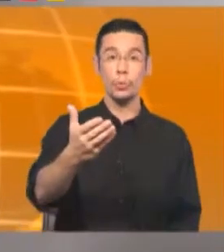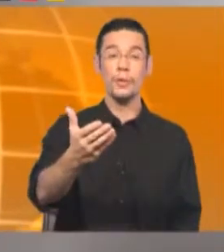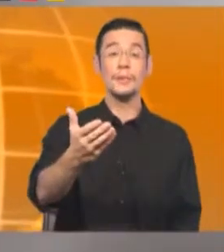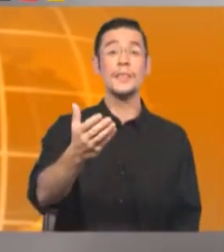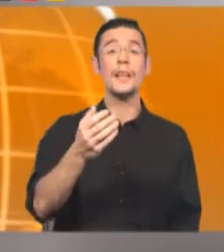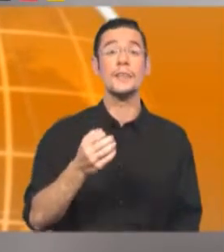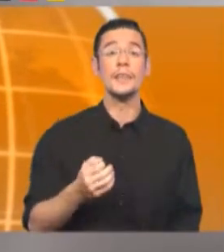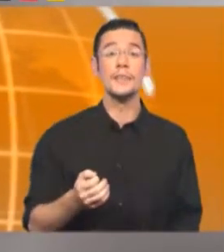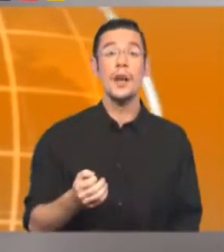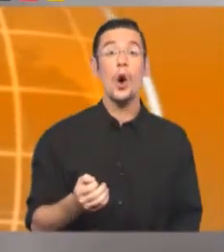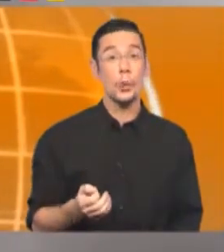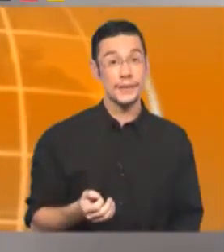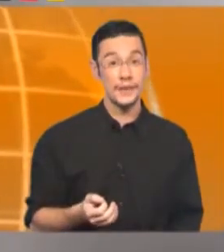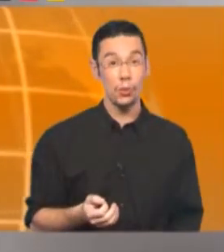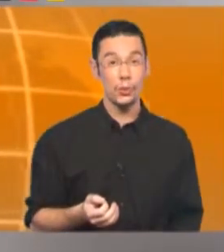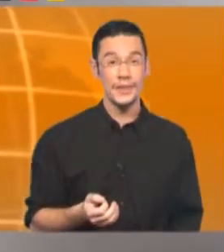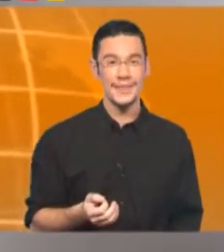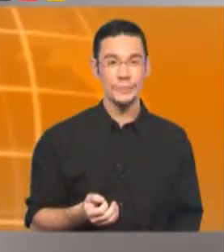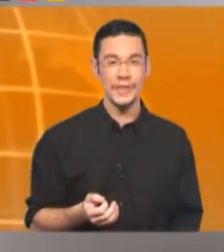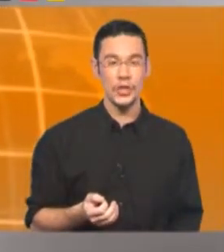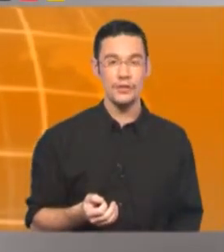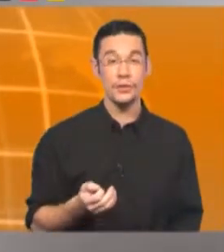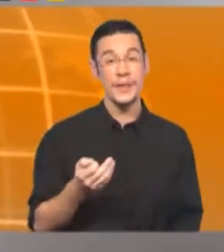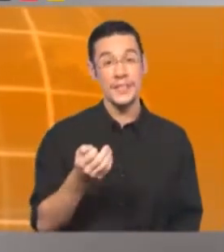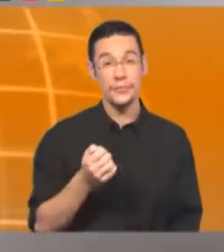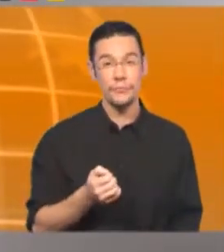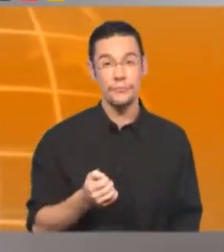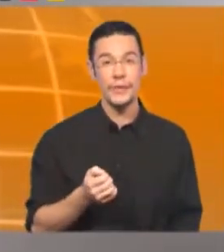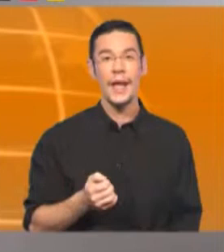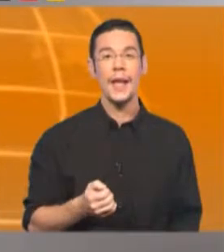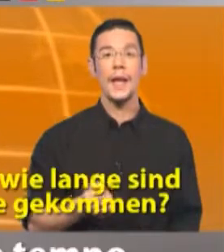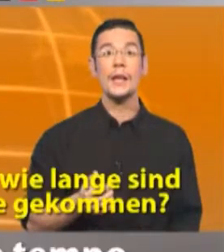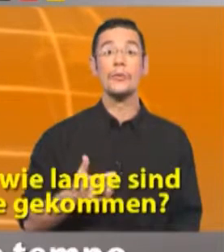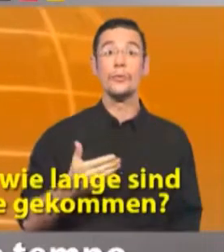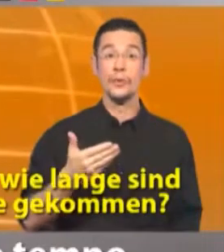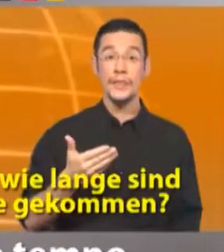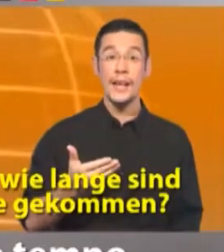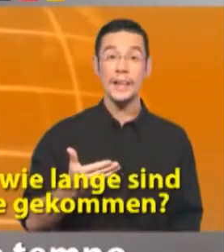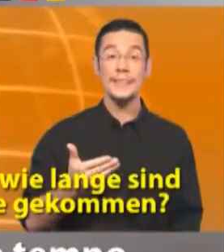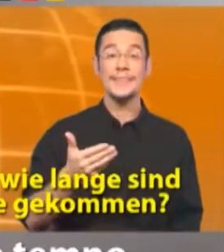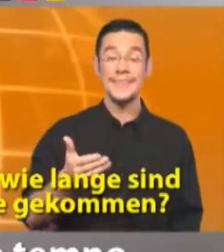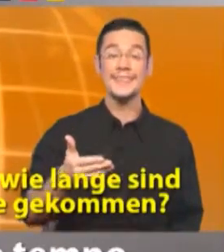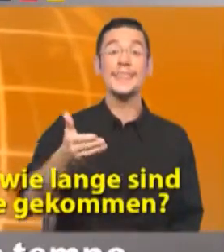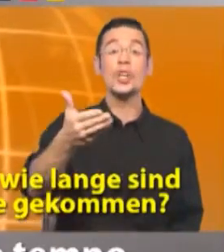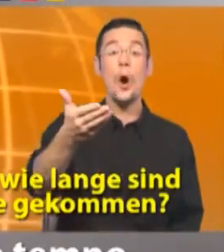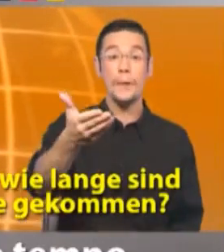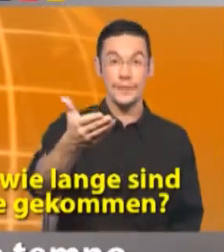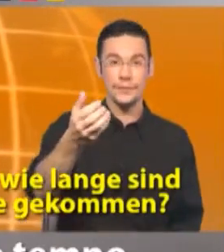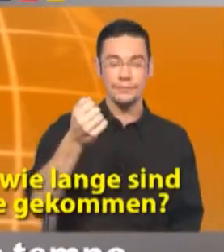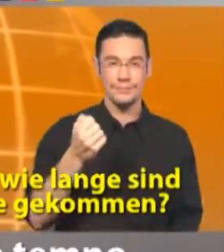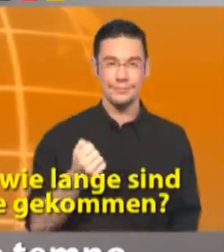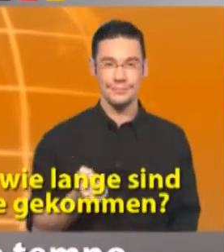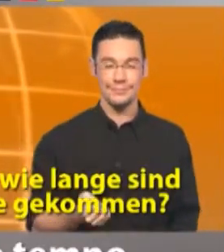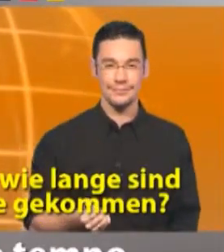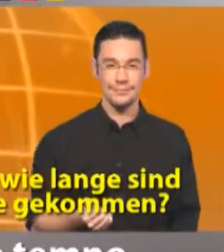Gegenüber sicherlich wissen, ob es sich lohnt, diese Bekanntschaft zu vertiefen. Für wie lange sind Sie gekommen?